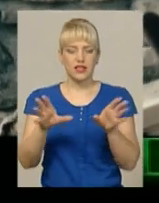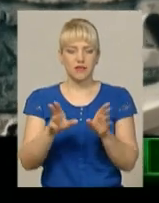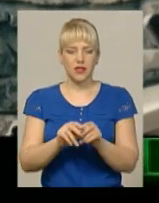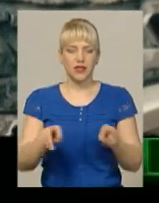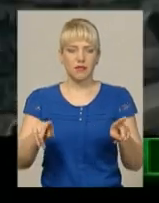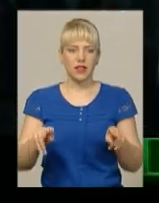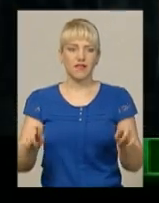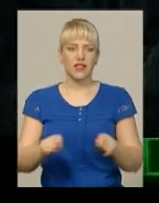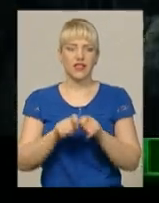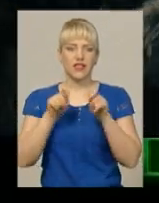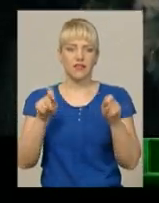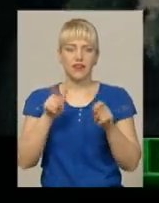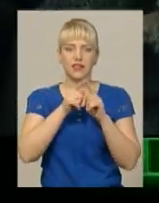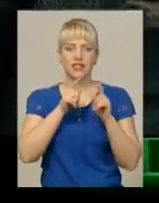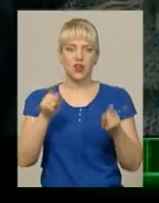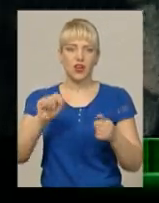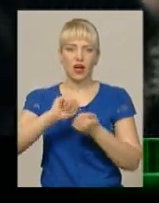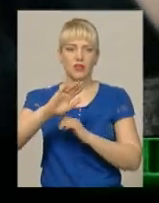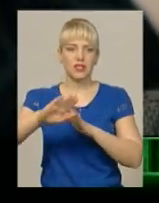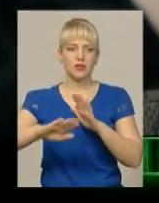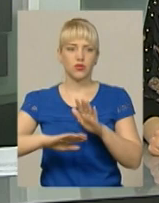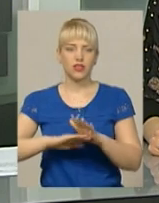цьогорічний туристичний сезон у Кам'янці-Подільському.